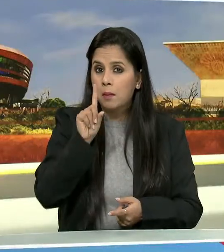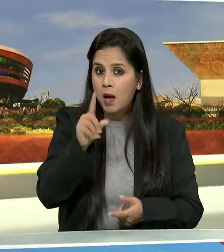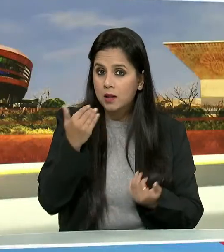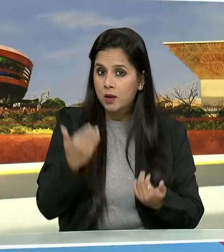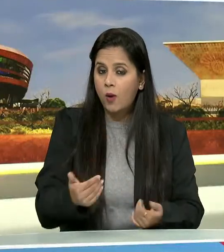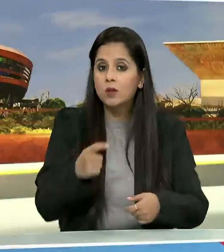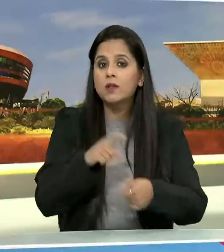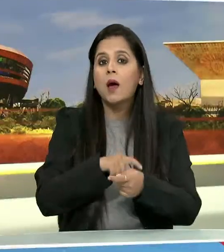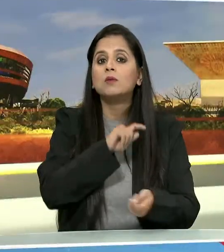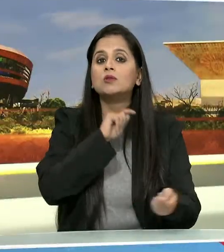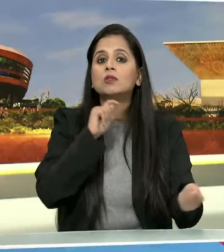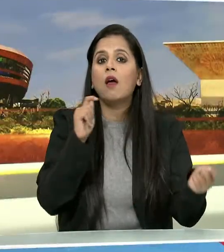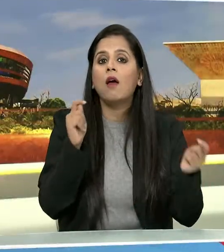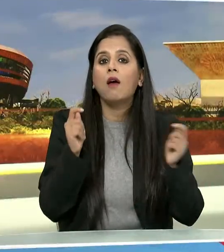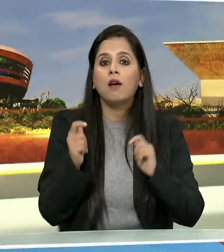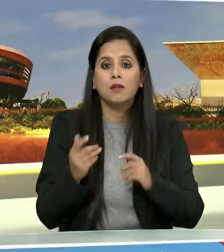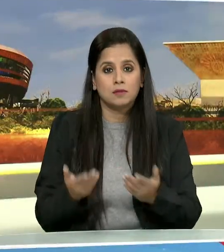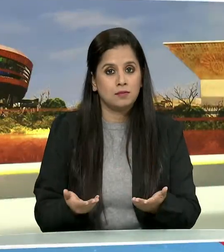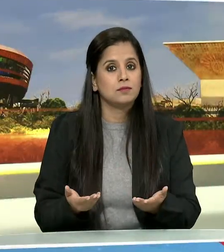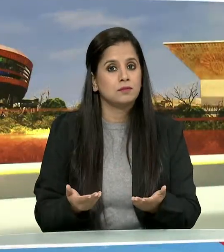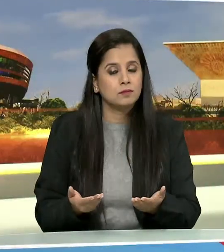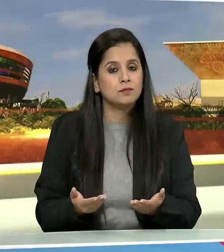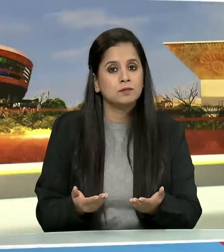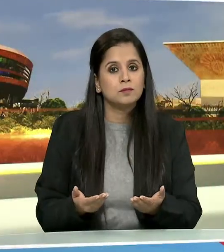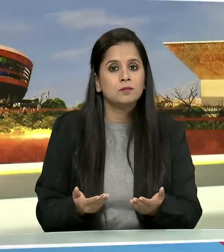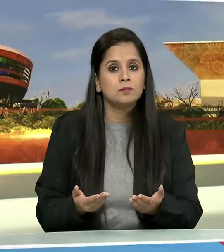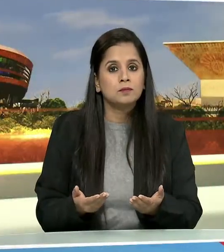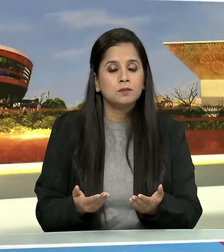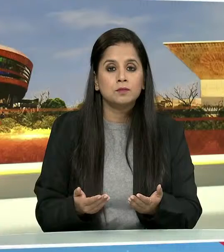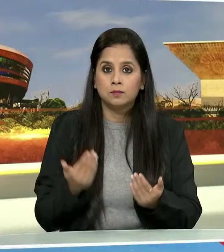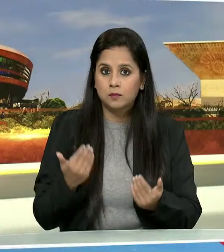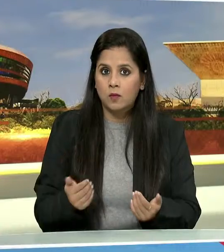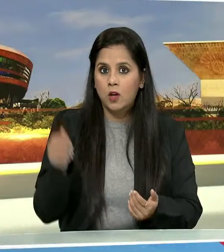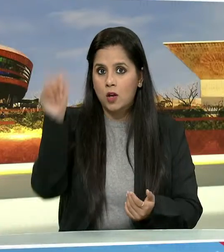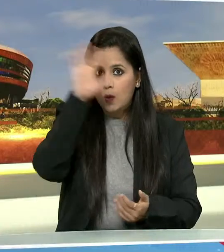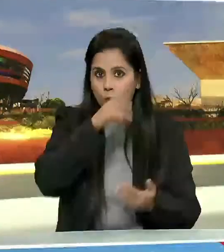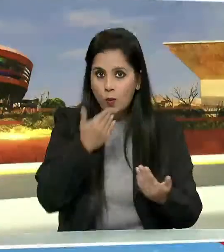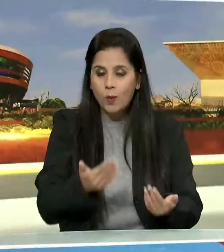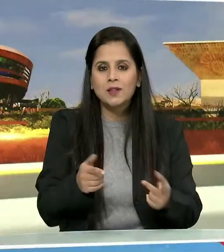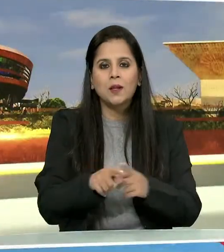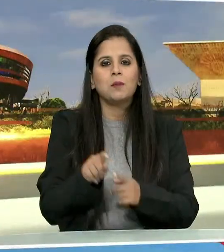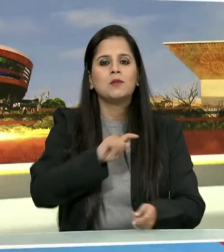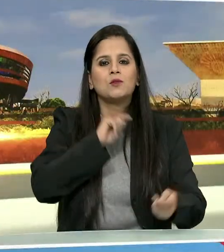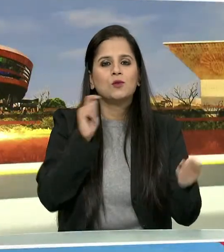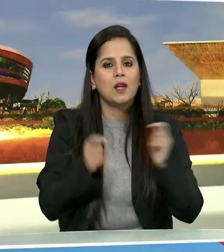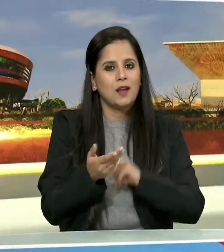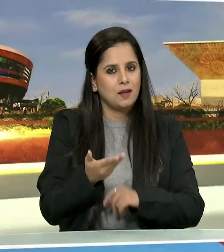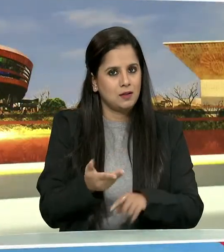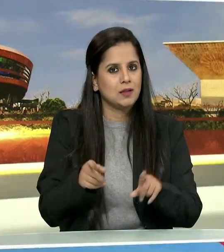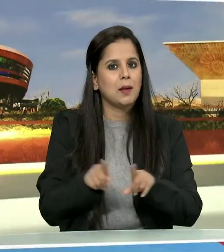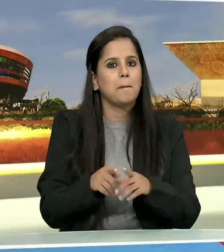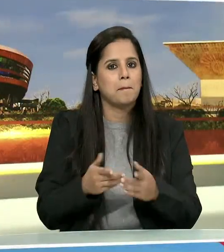समय बदल रहा है और भारत भी बदल रहा है